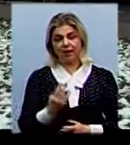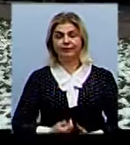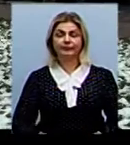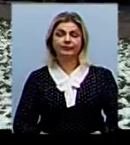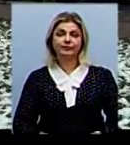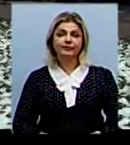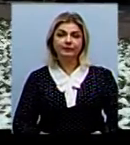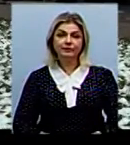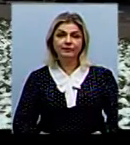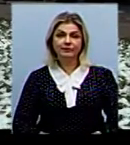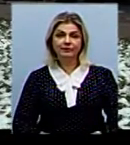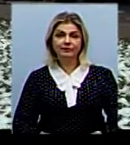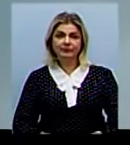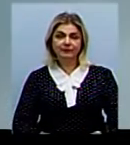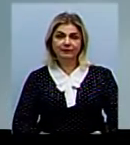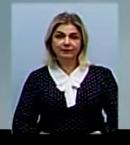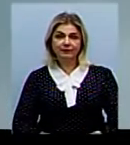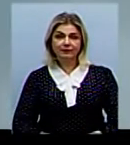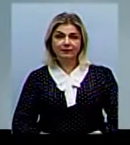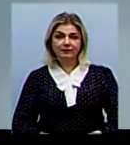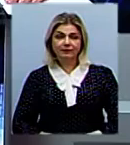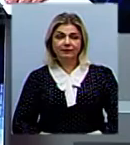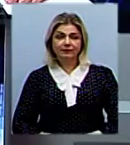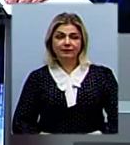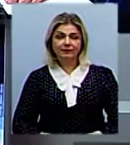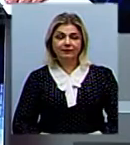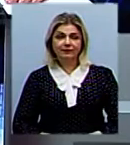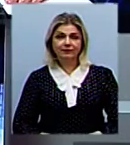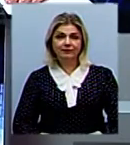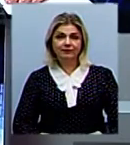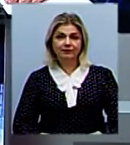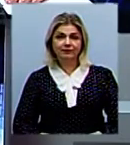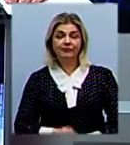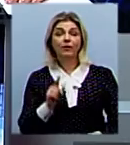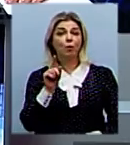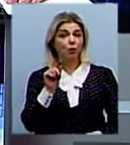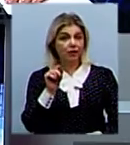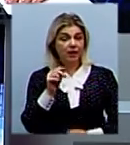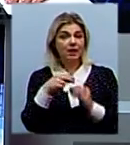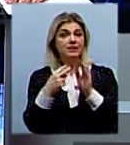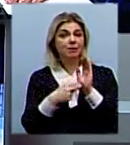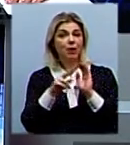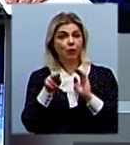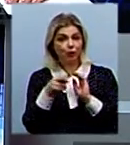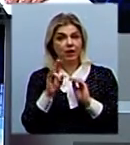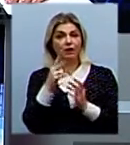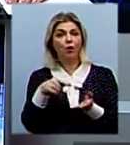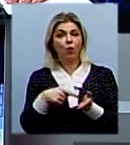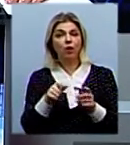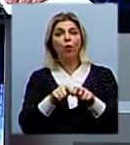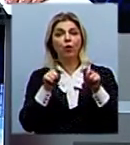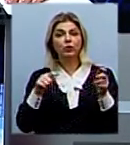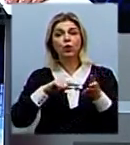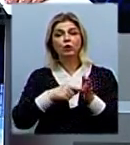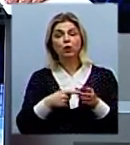Голобова, Валентина Гурова, телевізійні новини Миколаївщини. З понеділка, 17 грудня, у Миколаєві відкриють